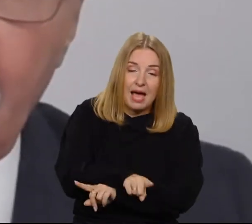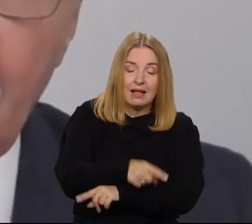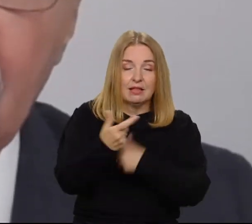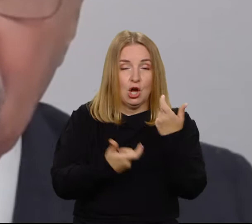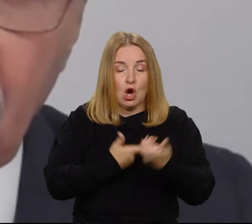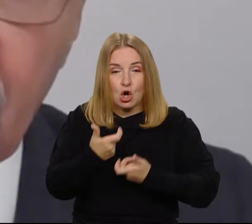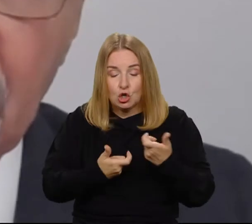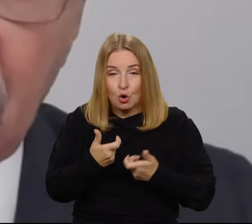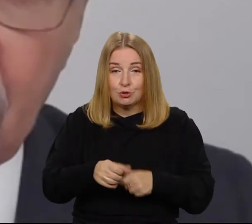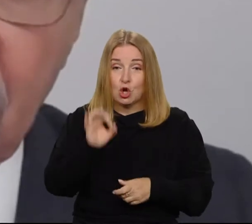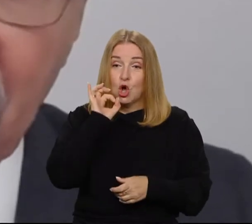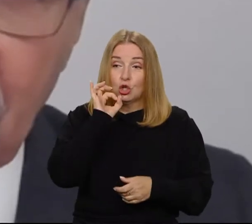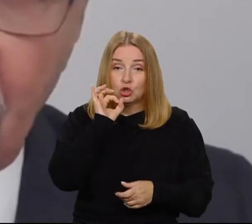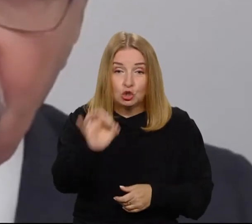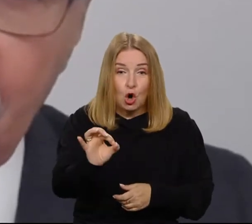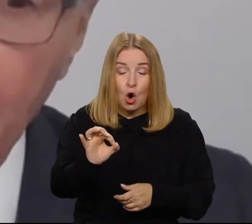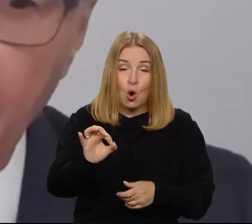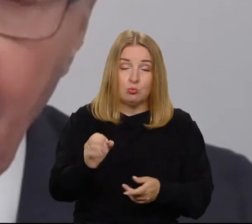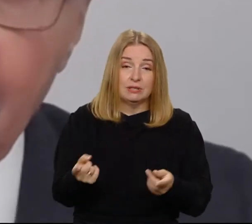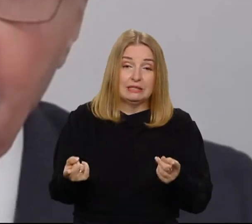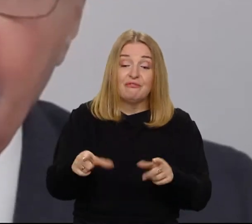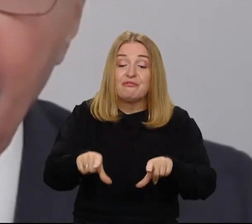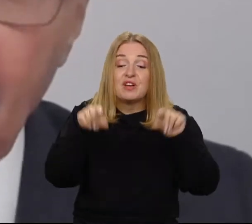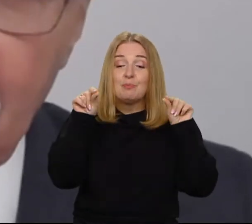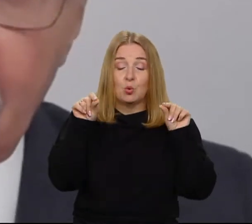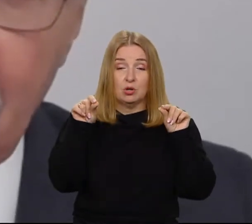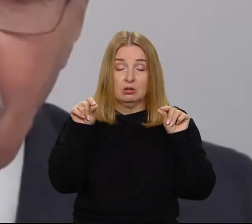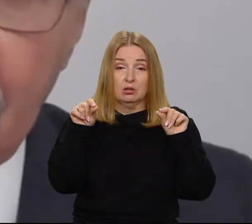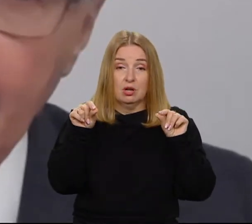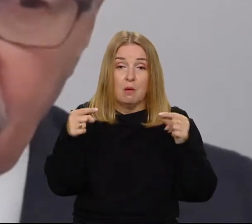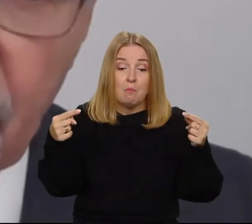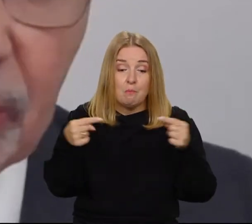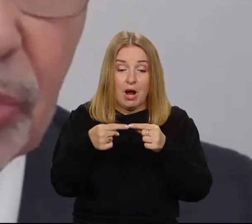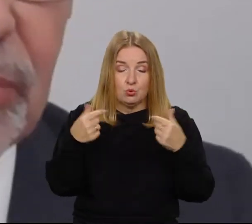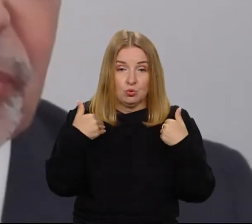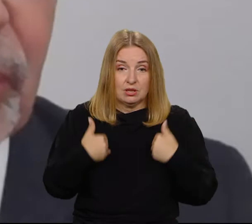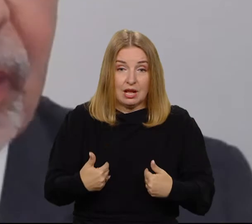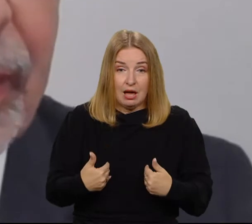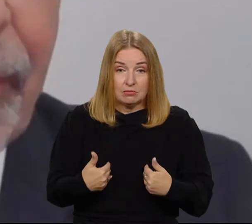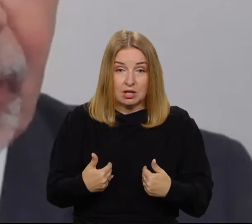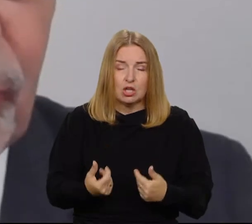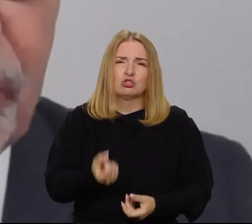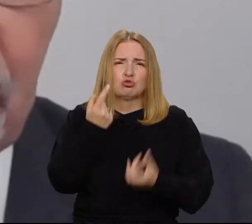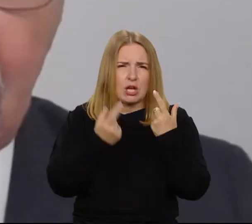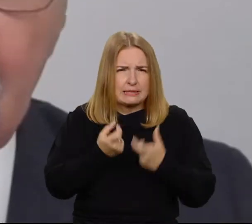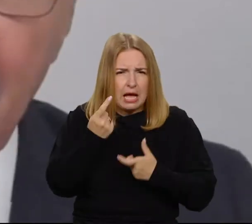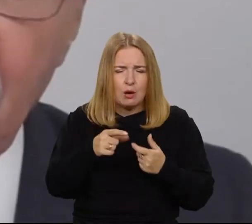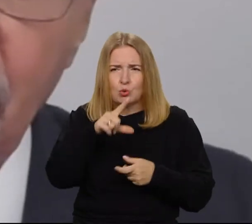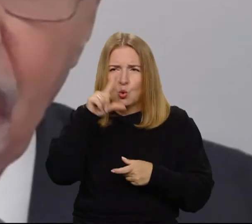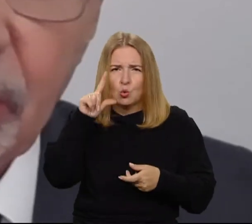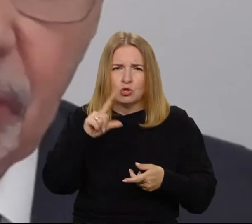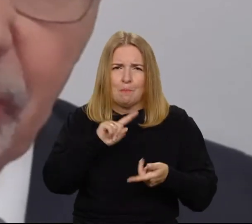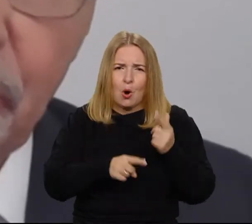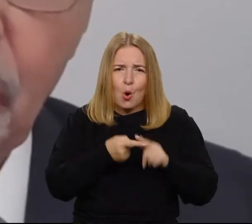odpowiednich, zgodnych z naszymi wartościami wyborów. Przy czym nie może być też tak, jak co po niektórzy mówią, głównie politycy